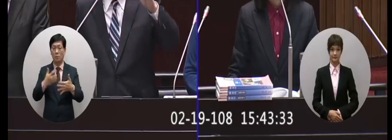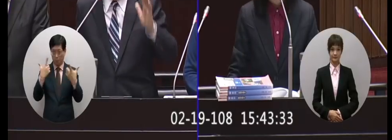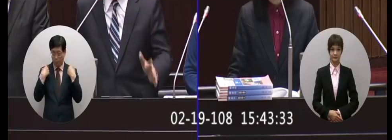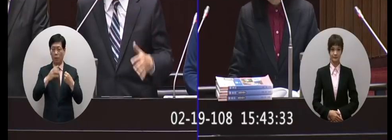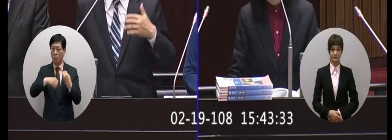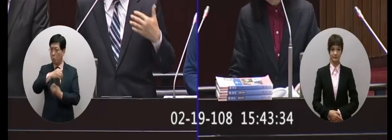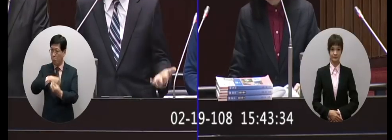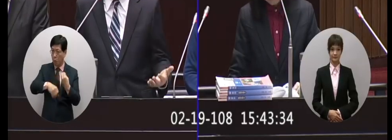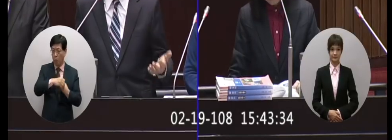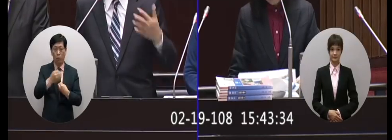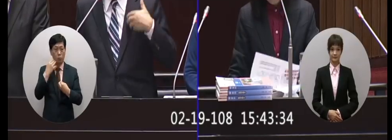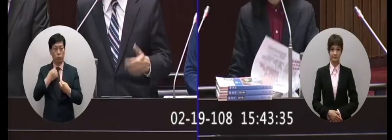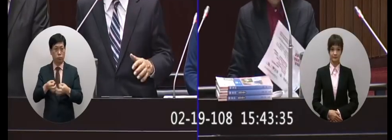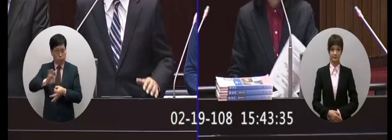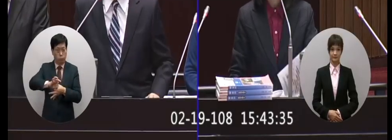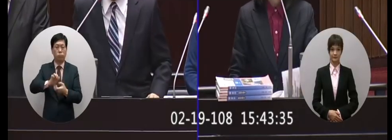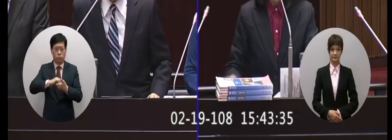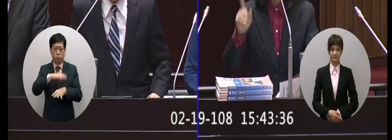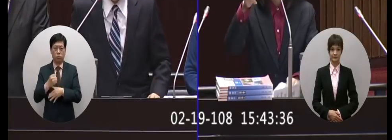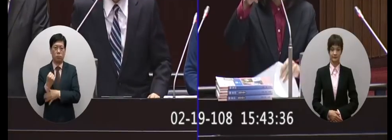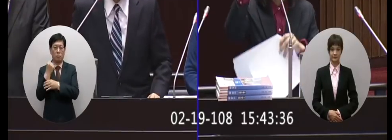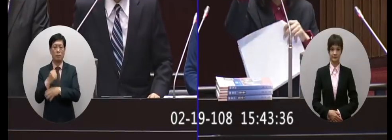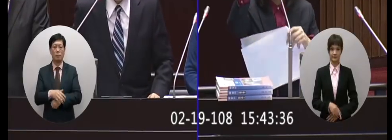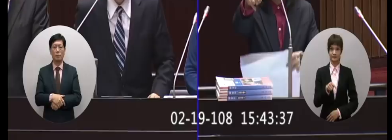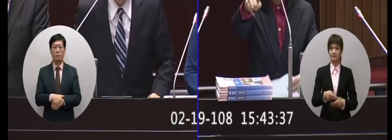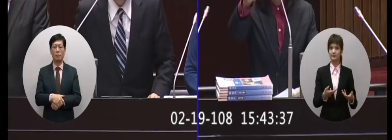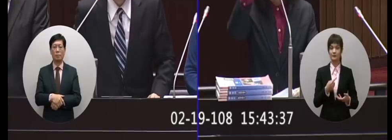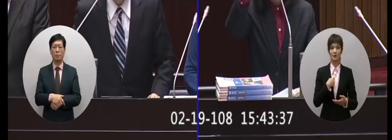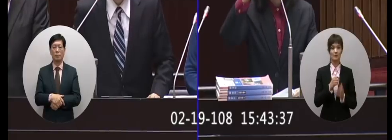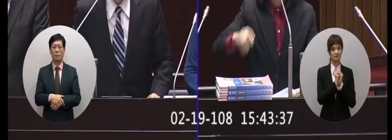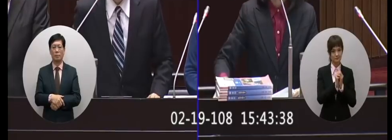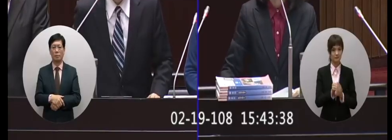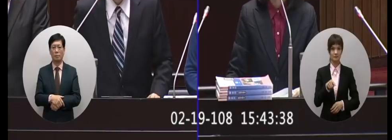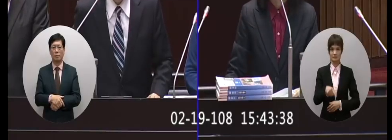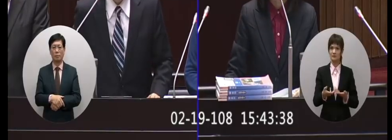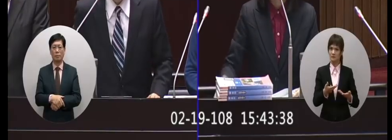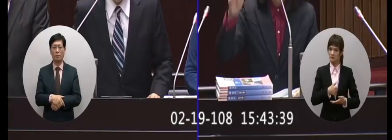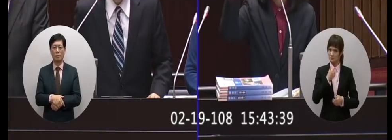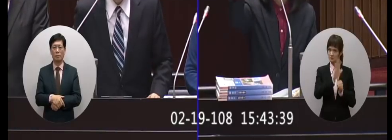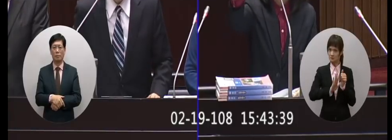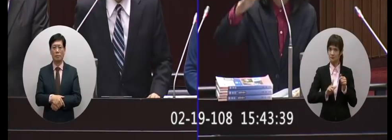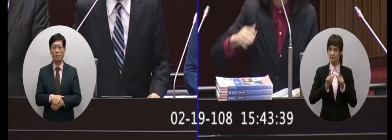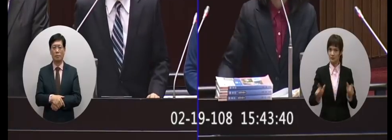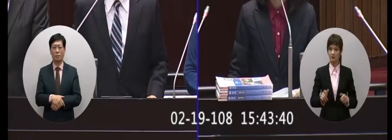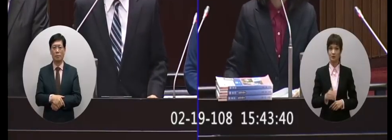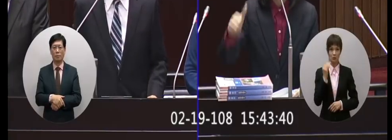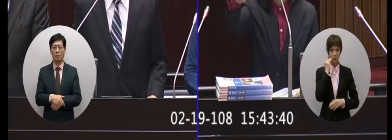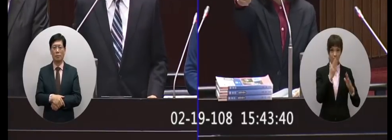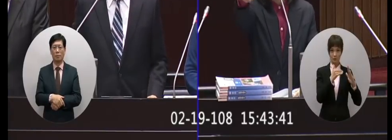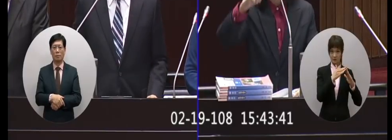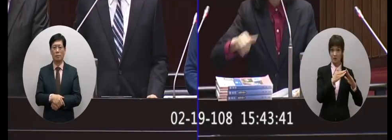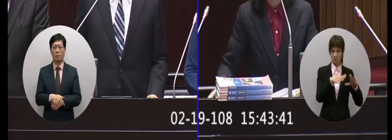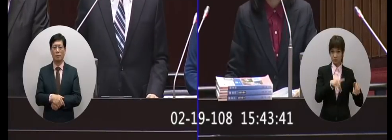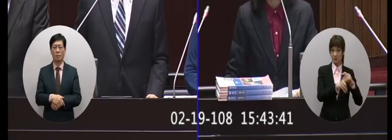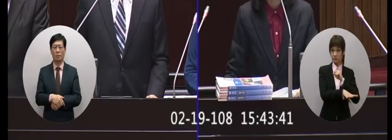資如果有需要追加我們都全力支持這部分所以我要拜託因為這事情真的會有影響你如果從需要扎根